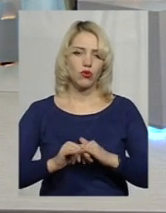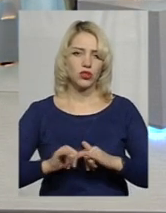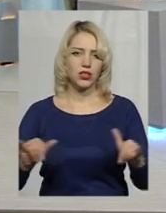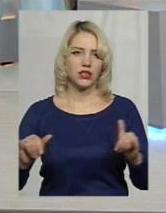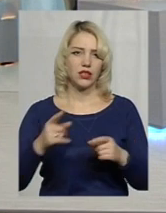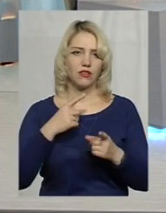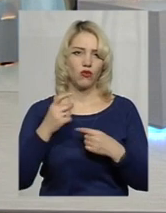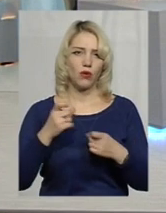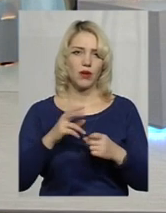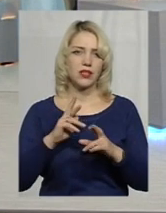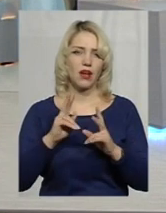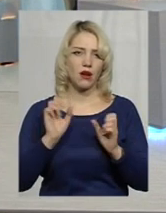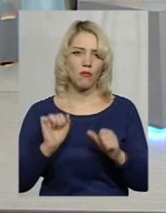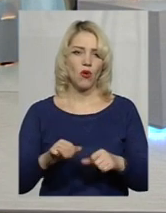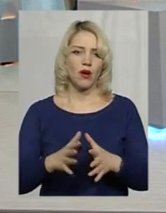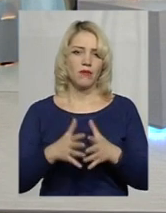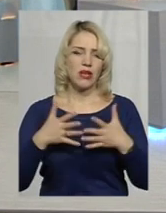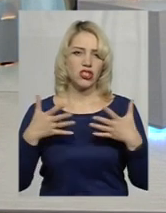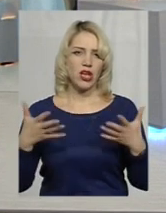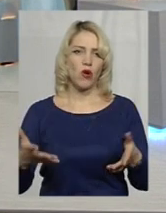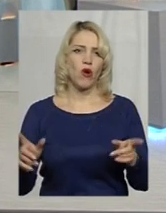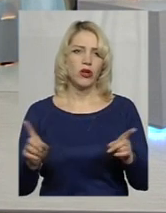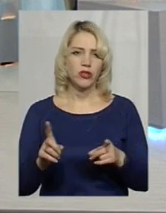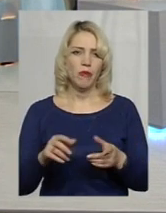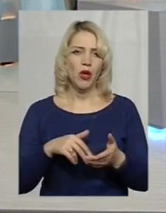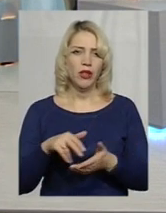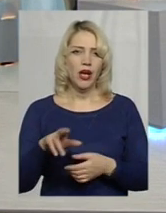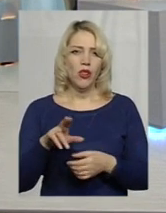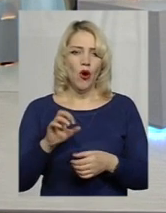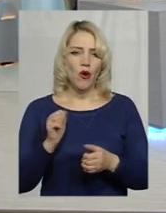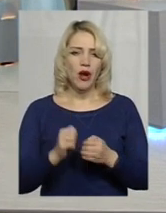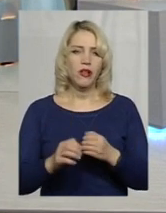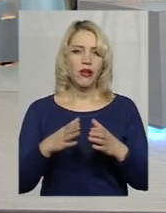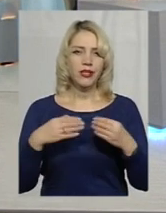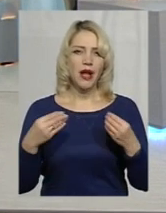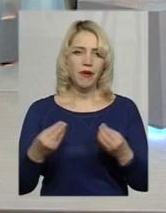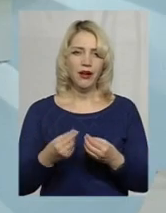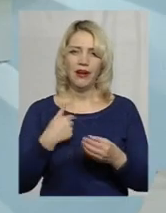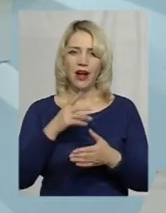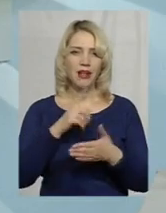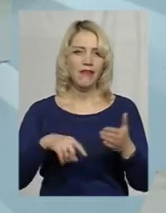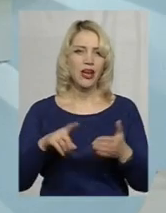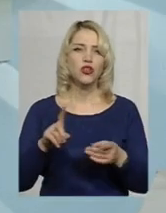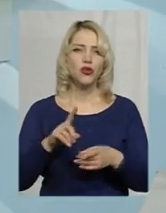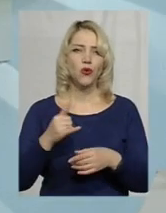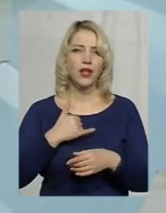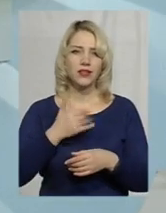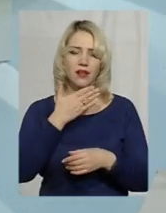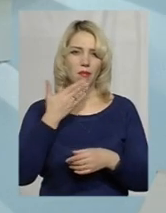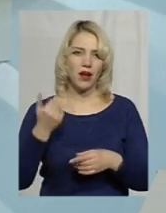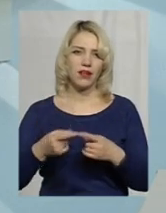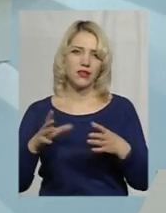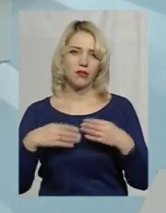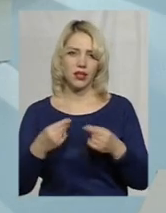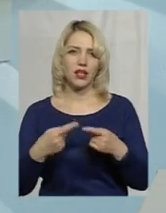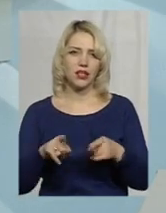якомога більш широко, для того, щоб дойти до кожної сім'ї. Я не вірю, що в нас в області немає таких